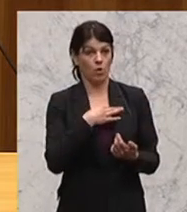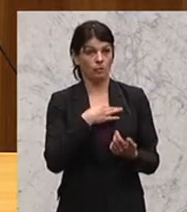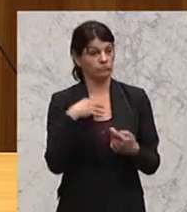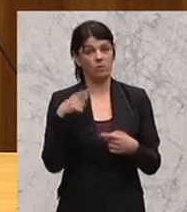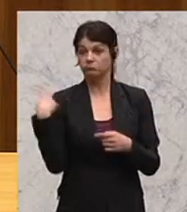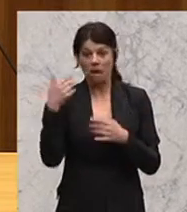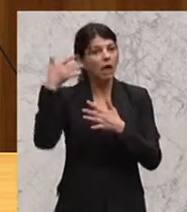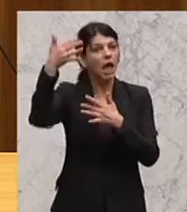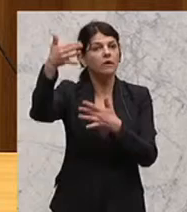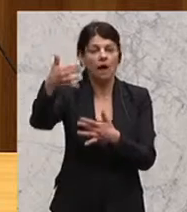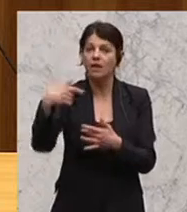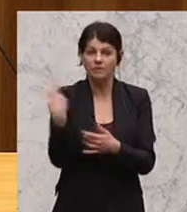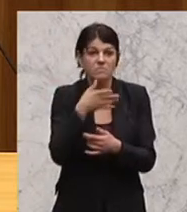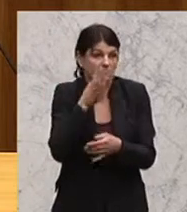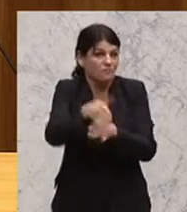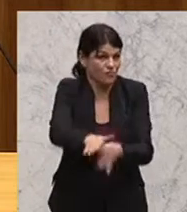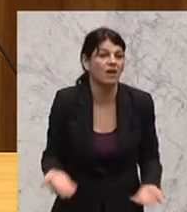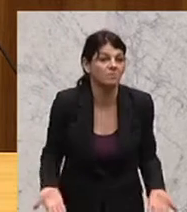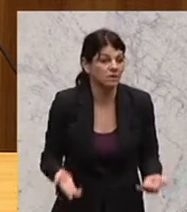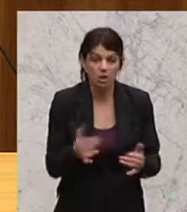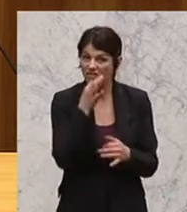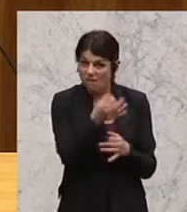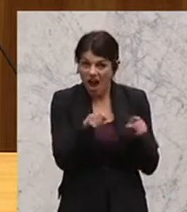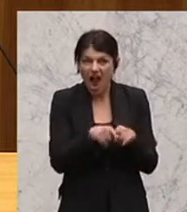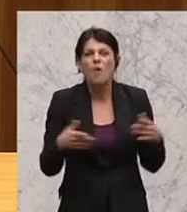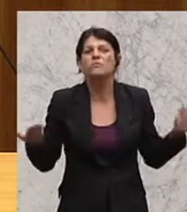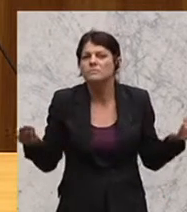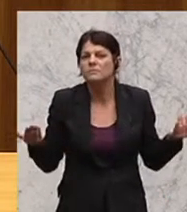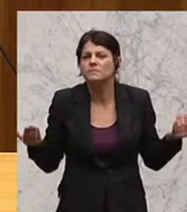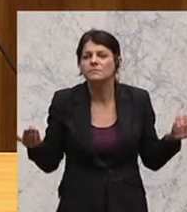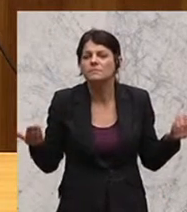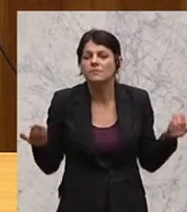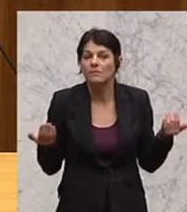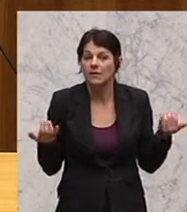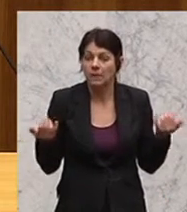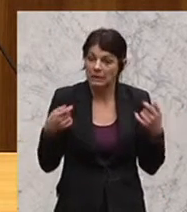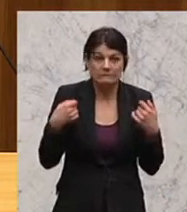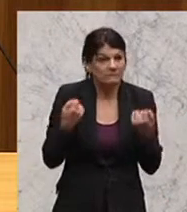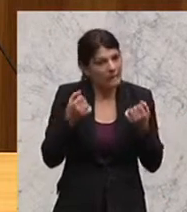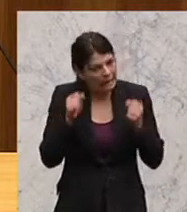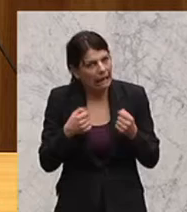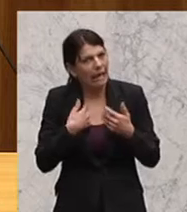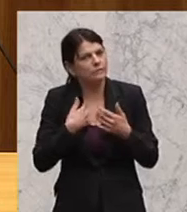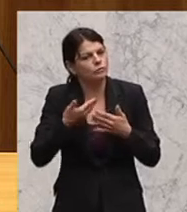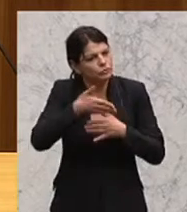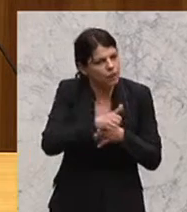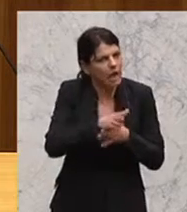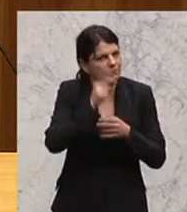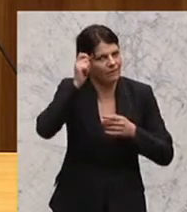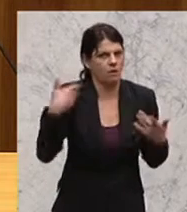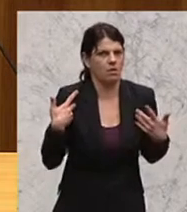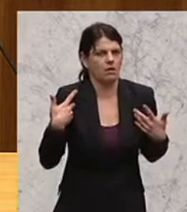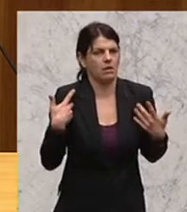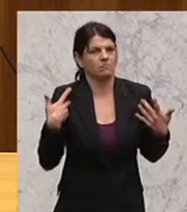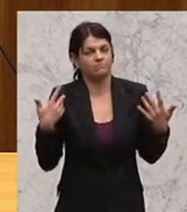in die Situation kommen, zu sterben. Und die Frage wird eben sein, inwieweit ist es würdevoll, inwieweit ist